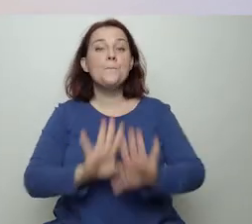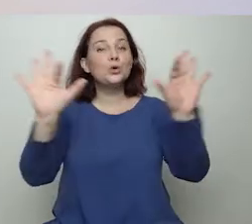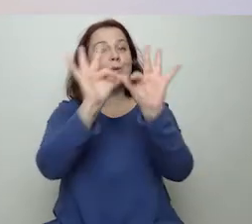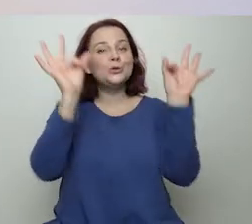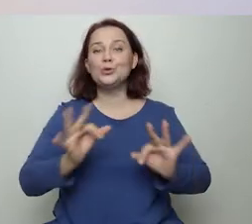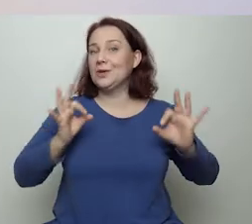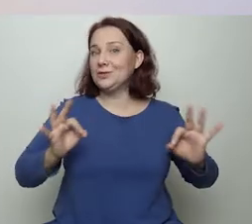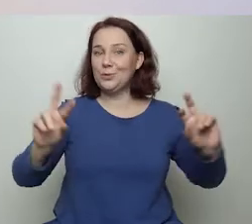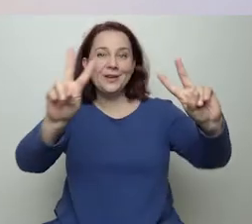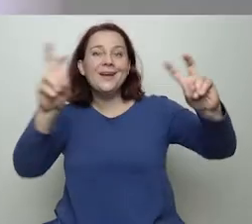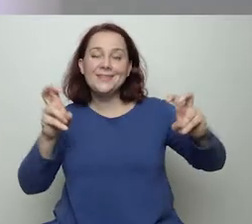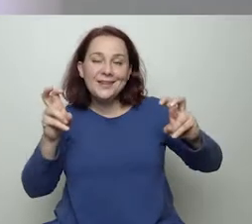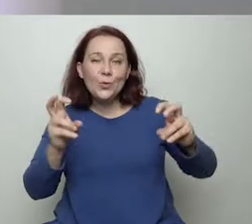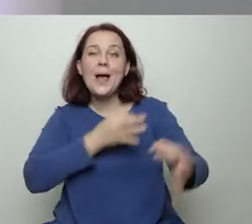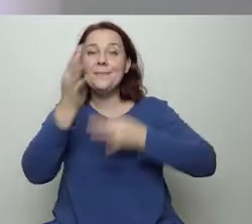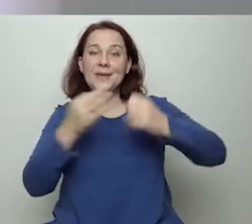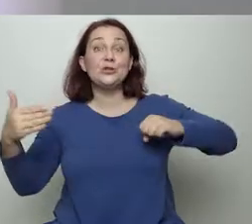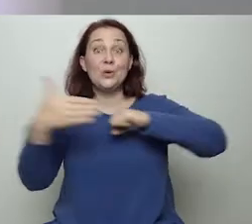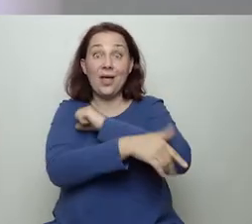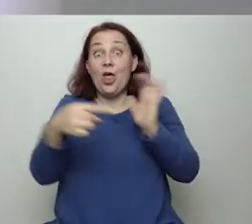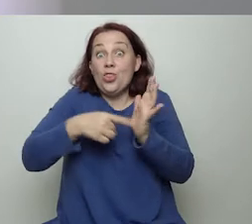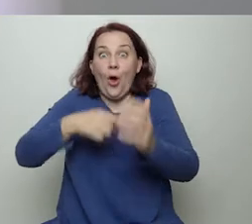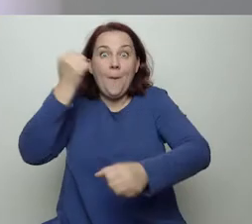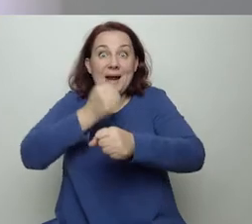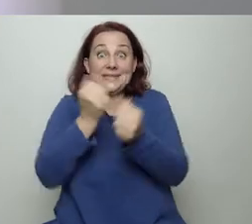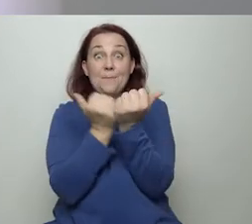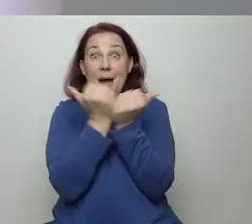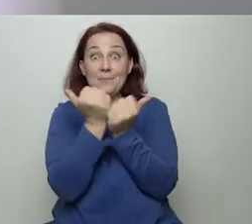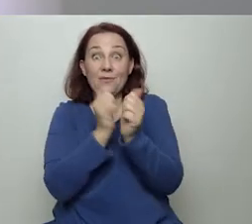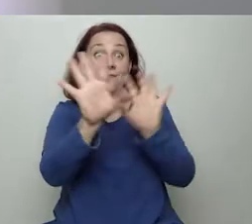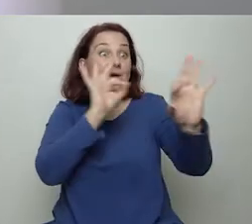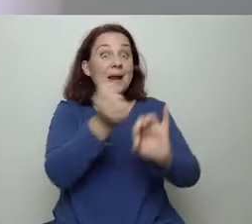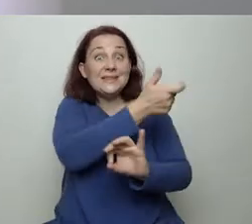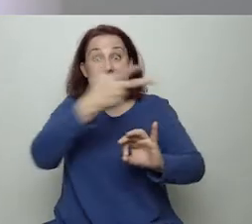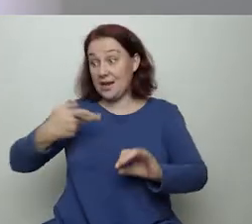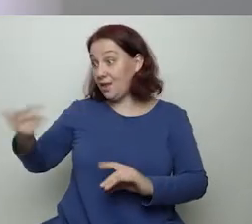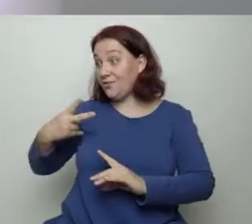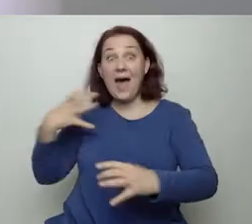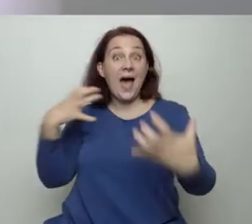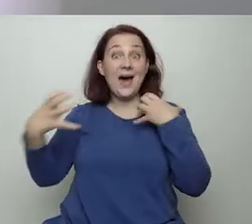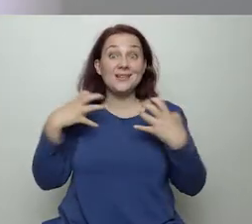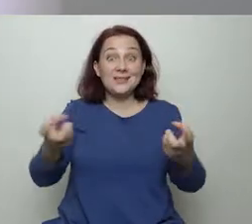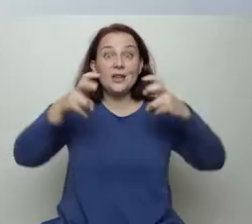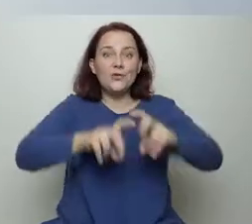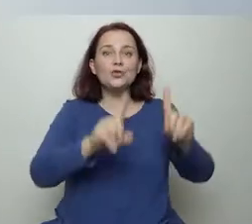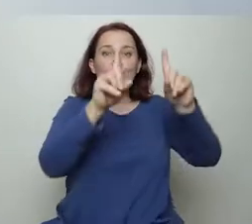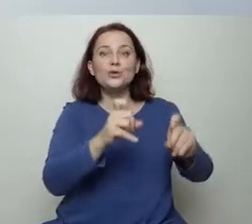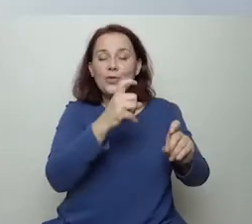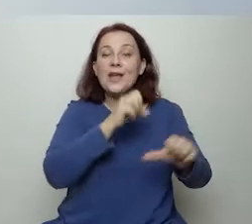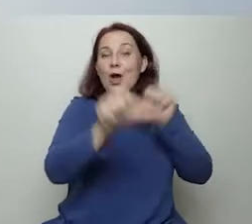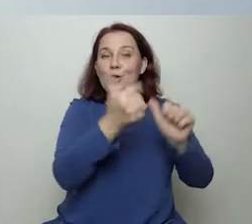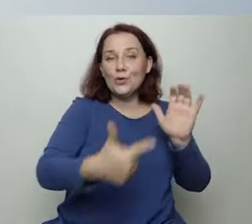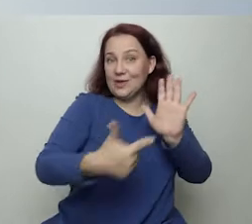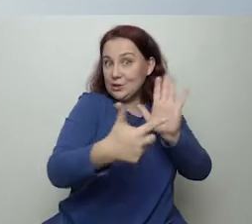pieśń ostateczną. To są prace na papierze wybrane z takiej serii, którą artyści tworzyli od roku 2018,